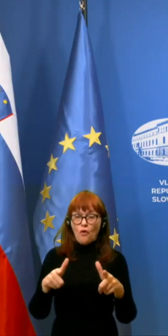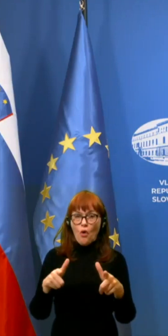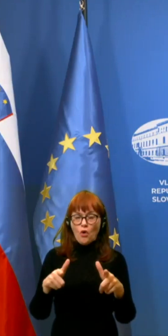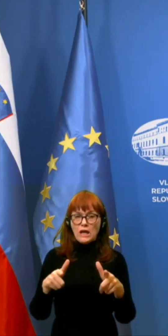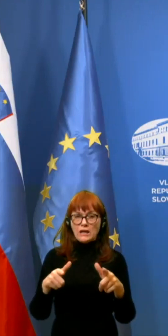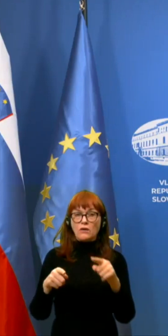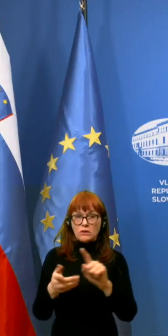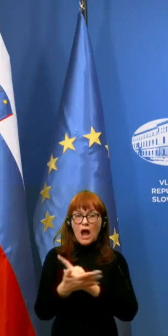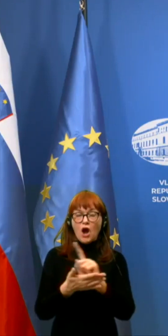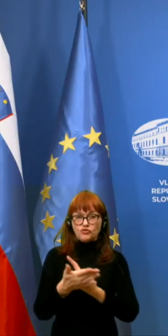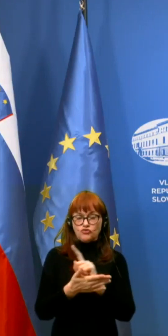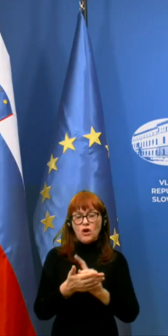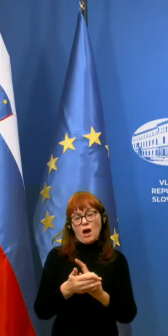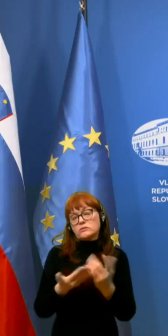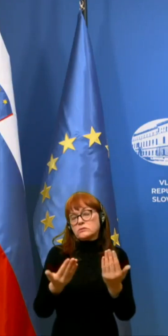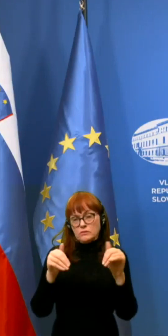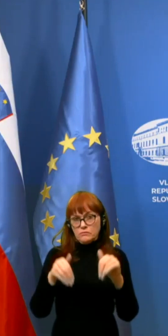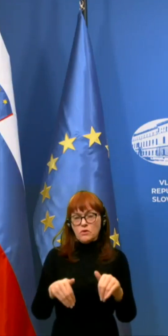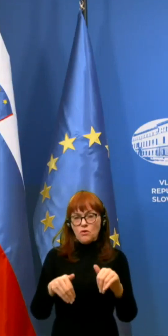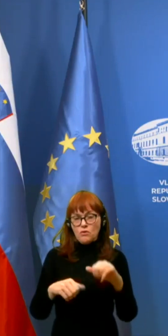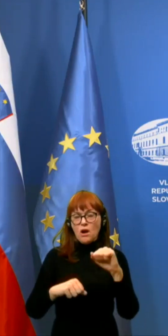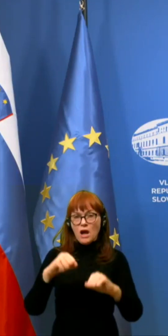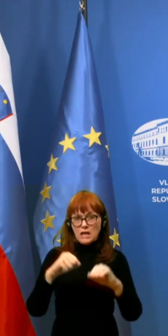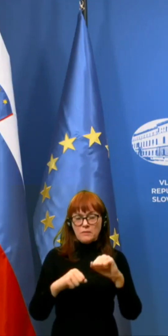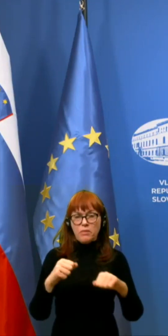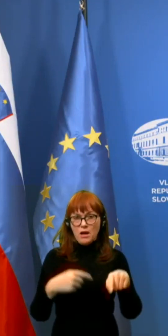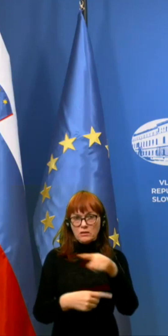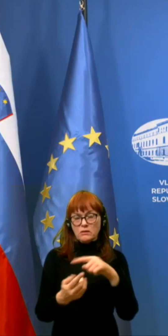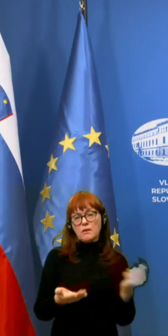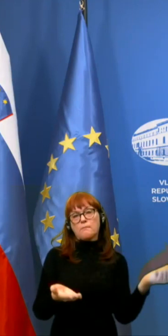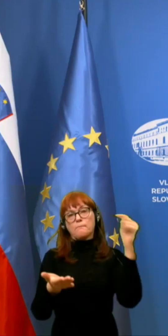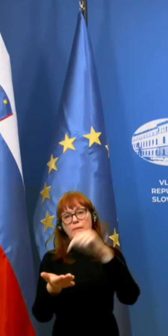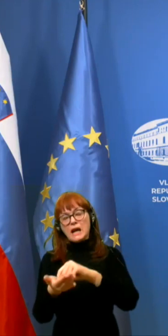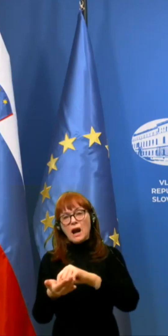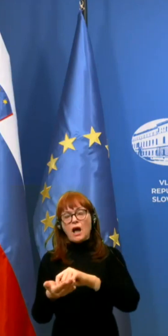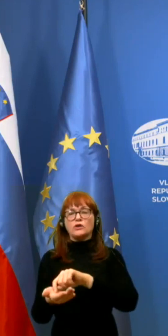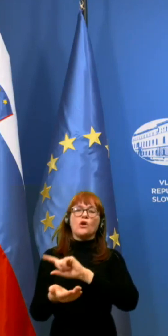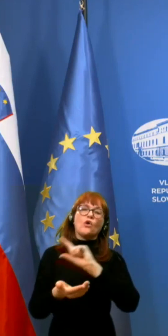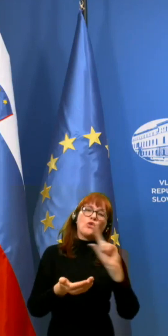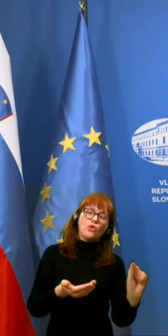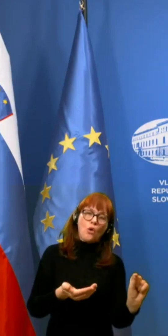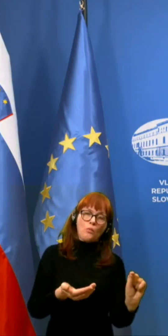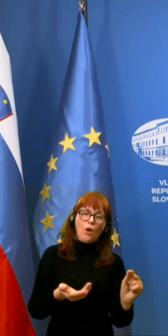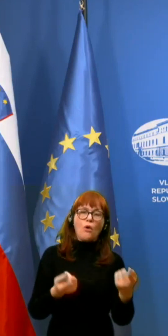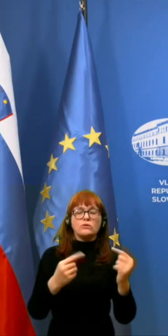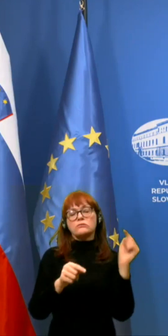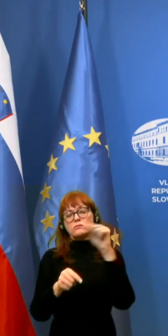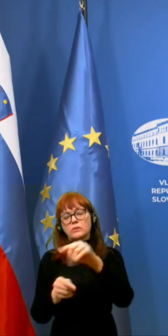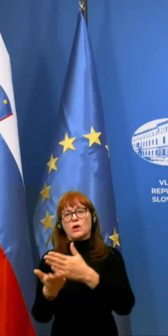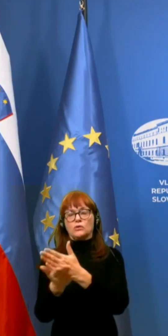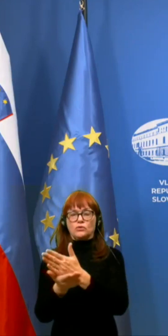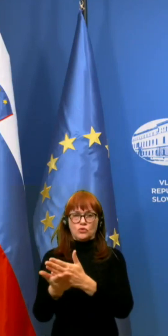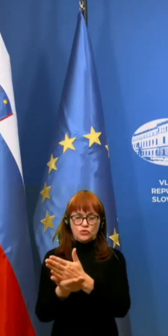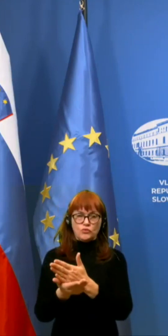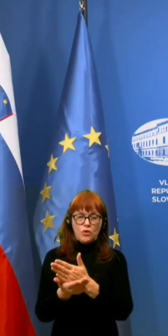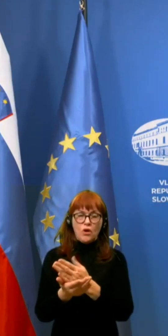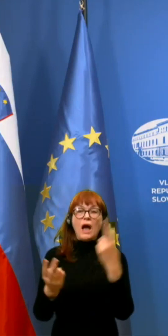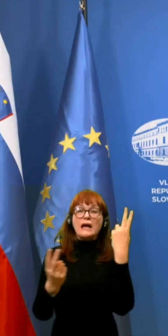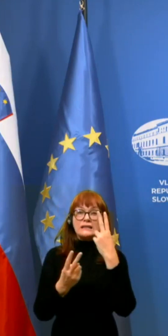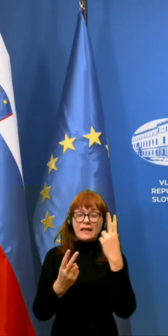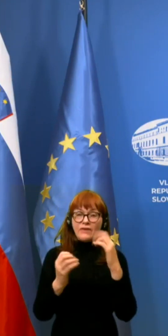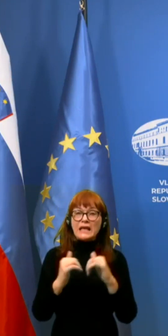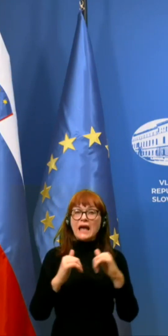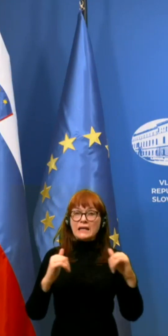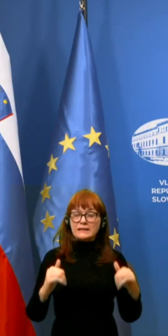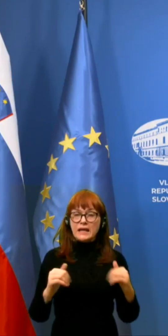tudi v tem času se gibati oziroma prihajati domov oziroma na delo. Seveda je izjema